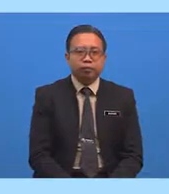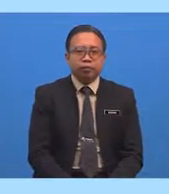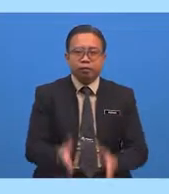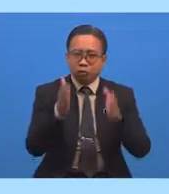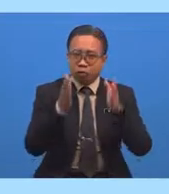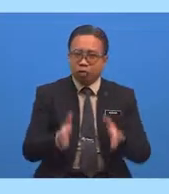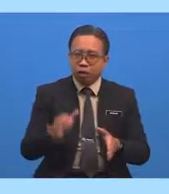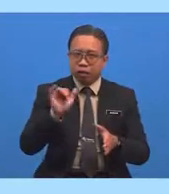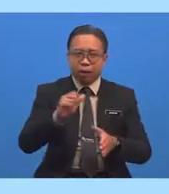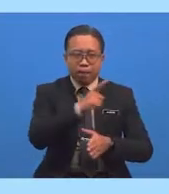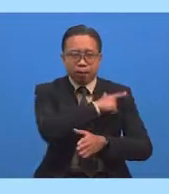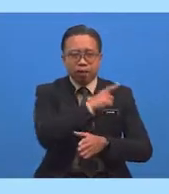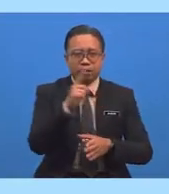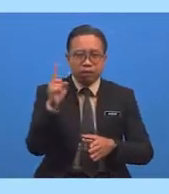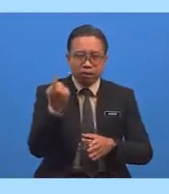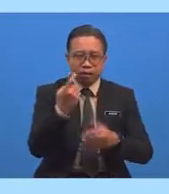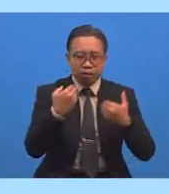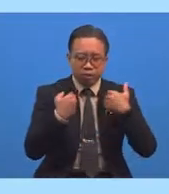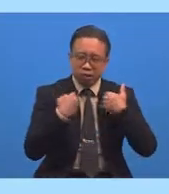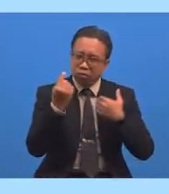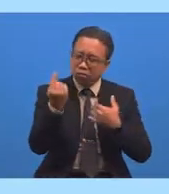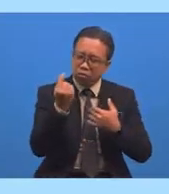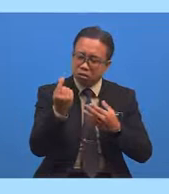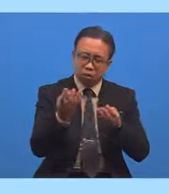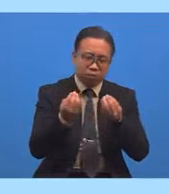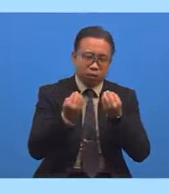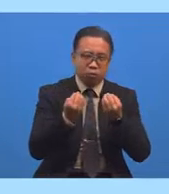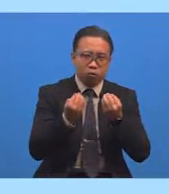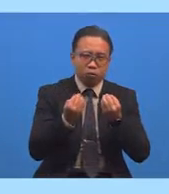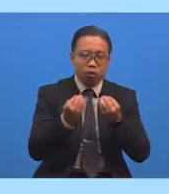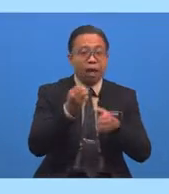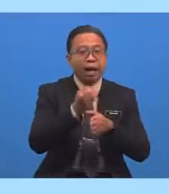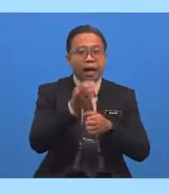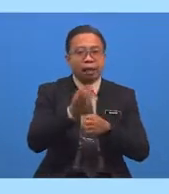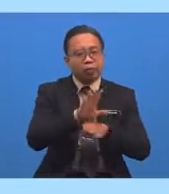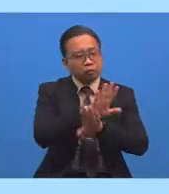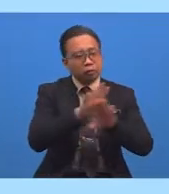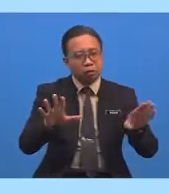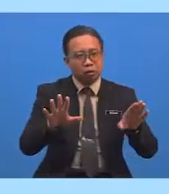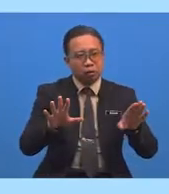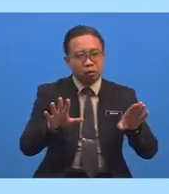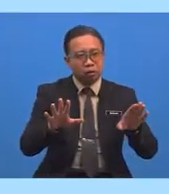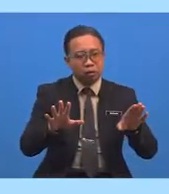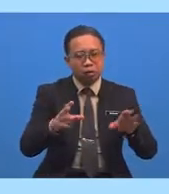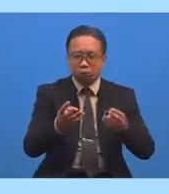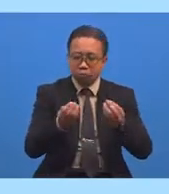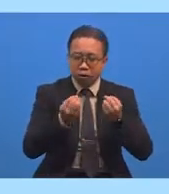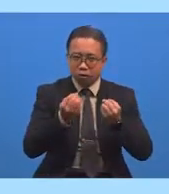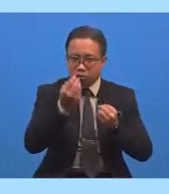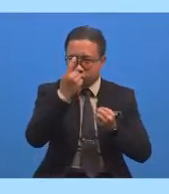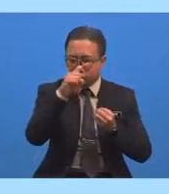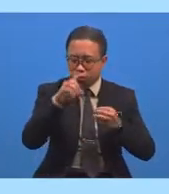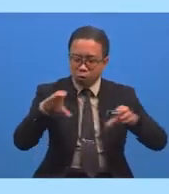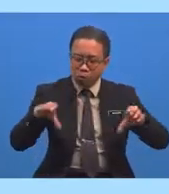Malas Hanya Mempunyai Sedikit Keinginan Atau Tidak Ada Langsung Keinginan